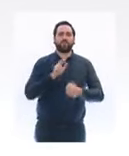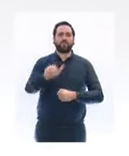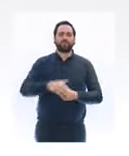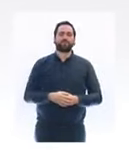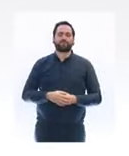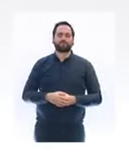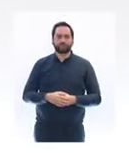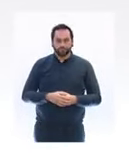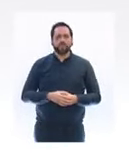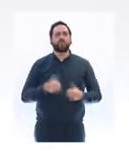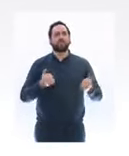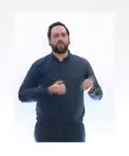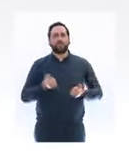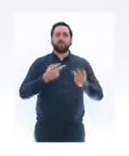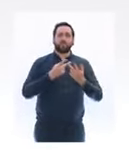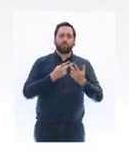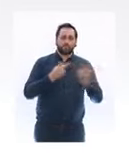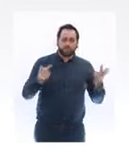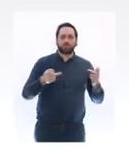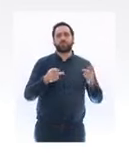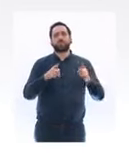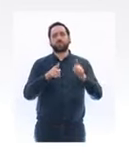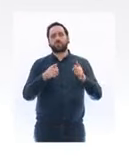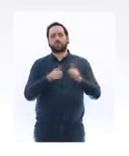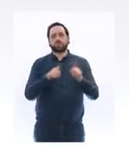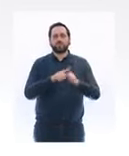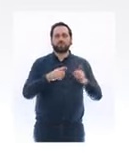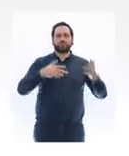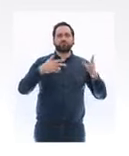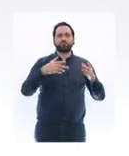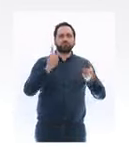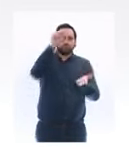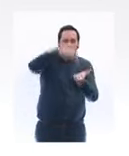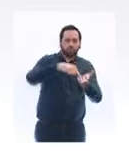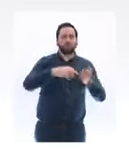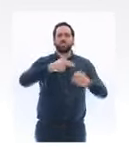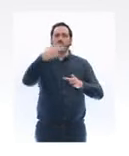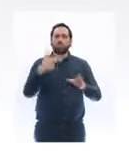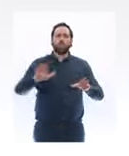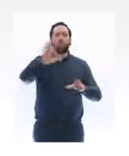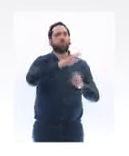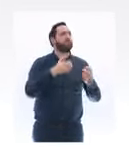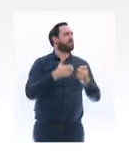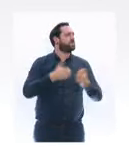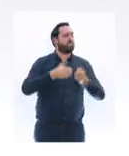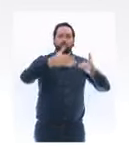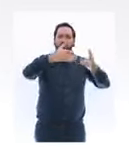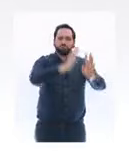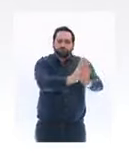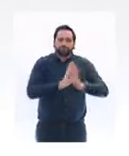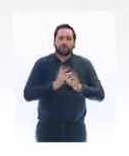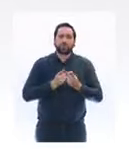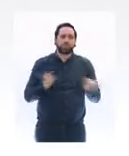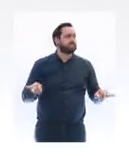à compétences nationales seront fermés, comme de façon générale, tous les lieux culturels qui reçoivent du public, salles de